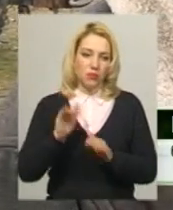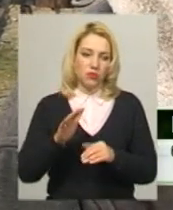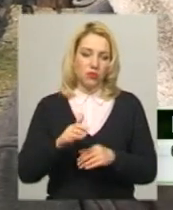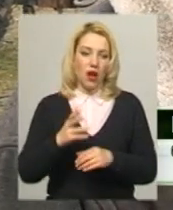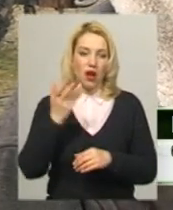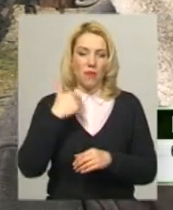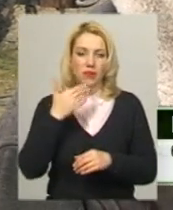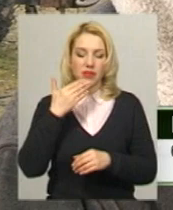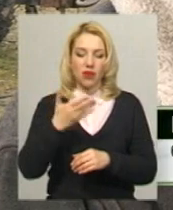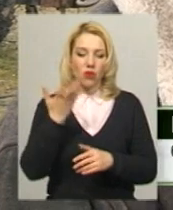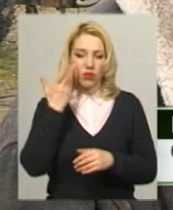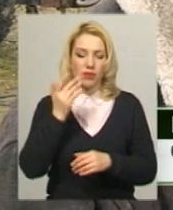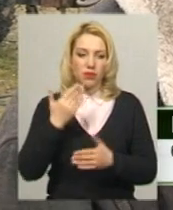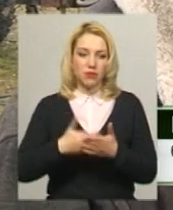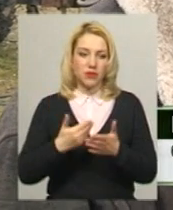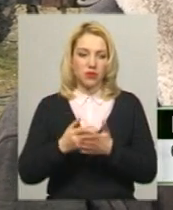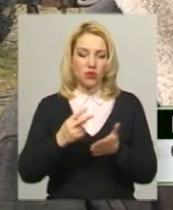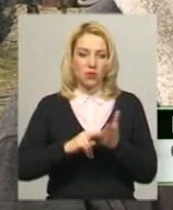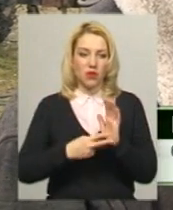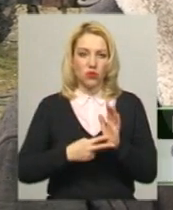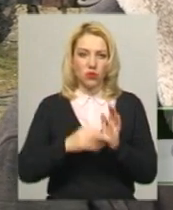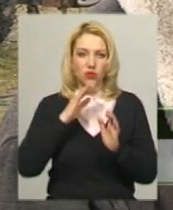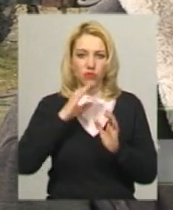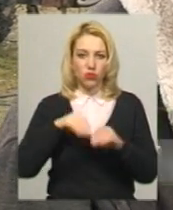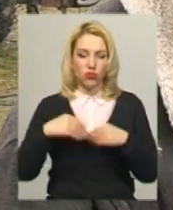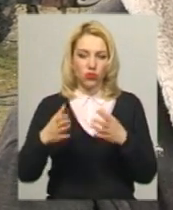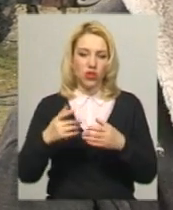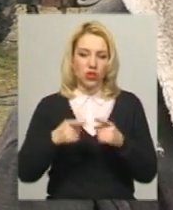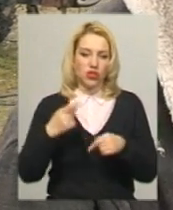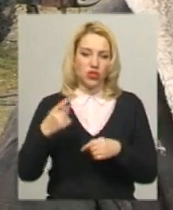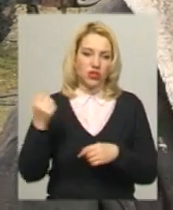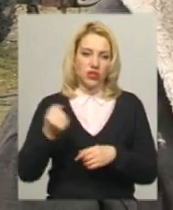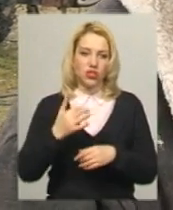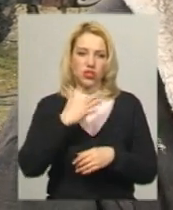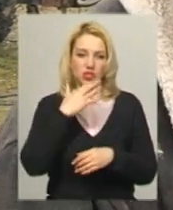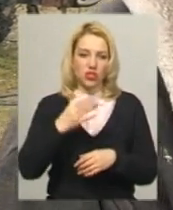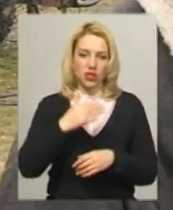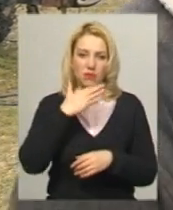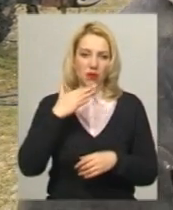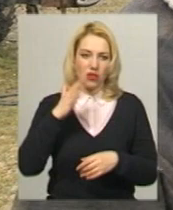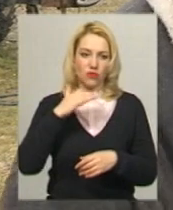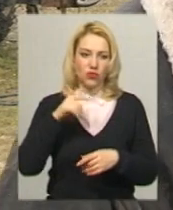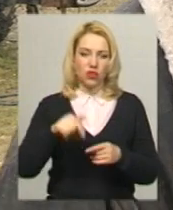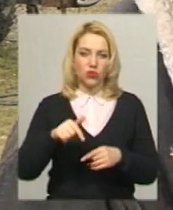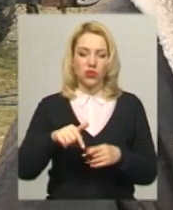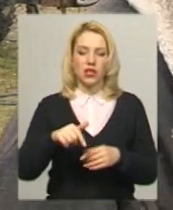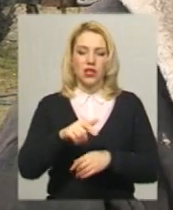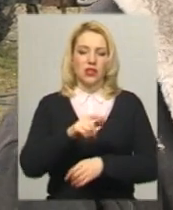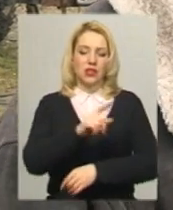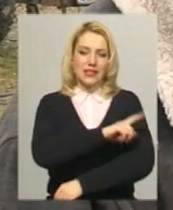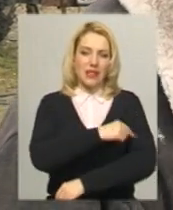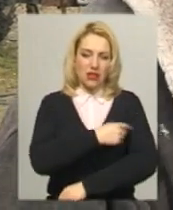А коли приблизно плануєте закінчити всі роботи? Буде через тиждень, думаю. Бо тут ще багато роботи. Тут зона санітарної охорони,